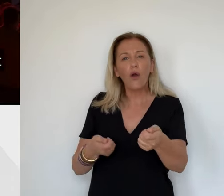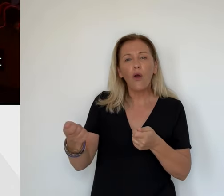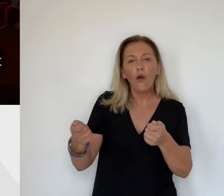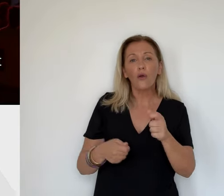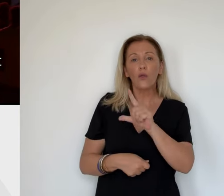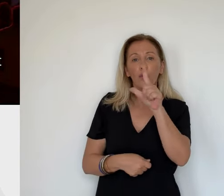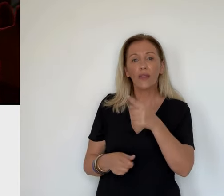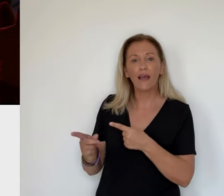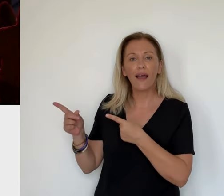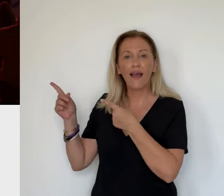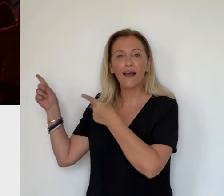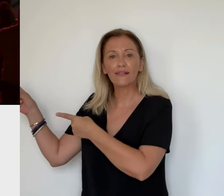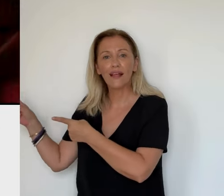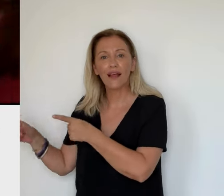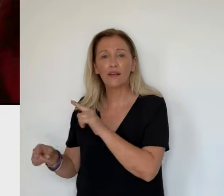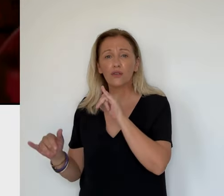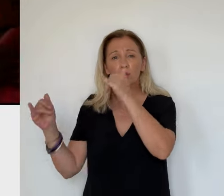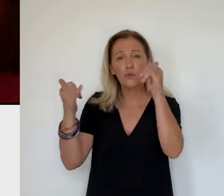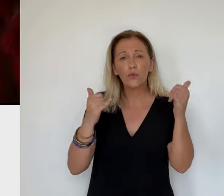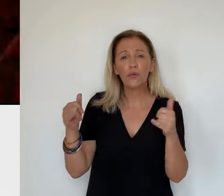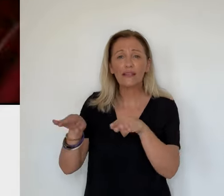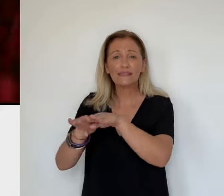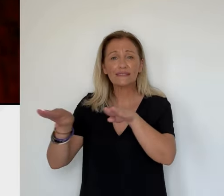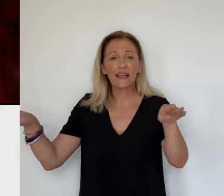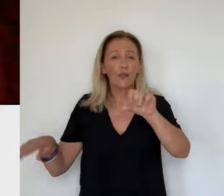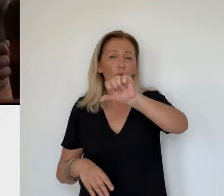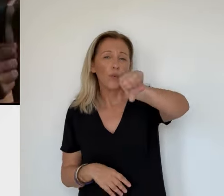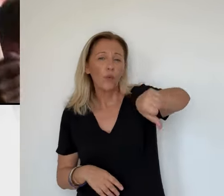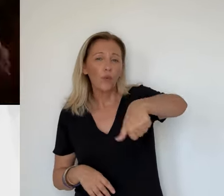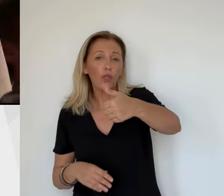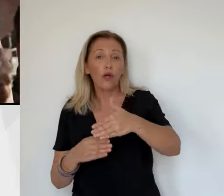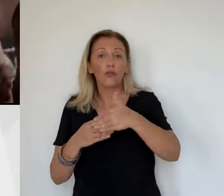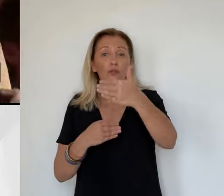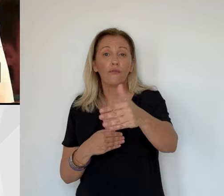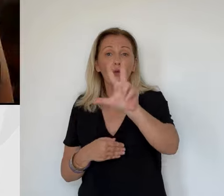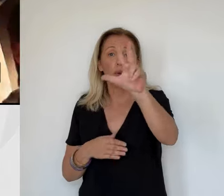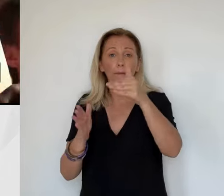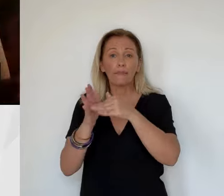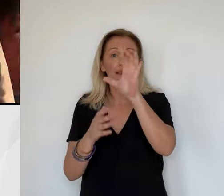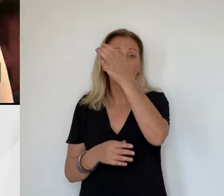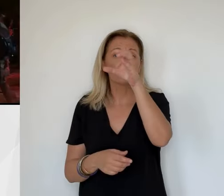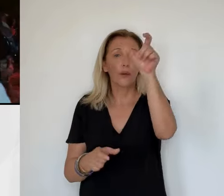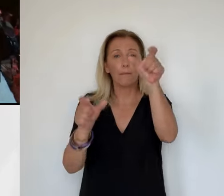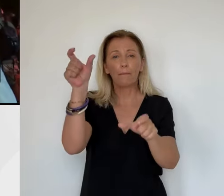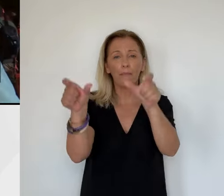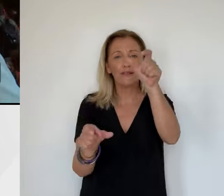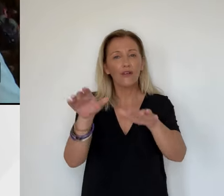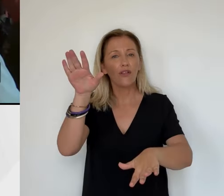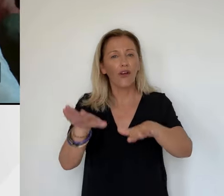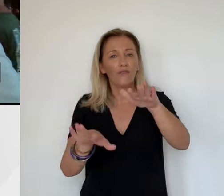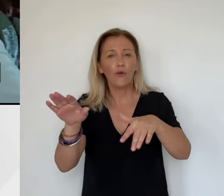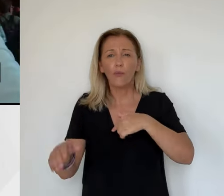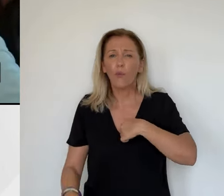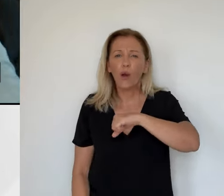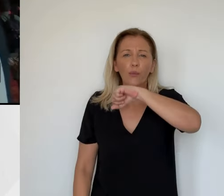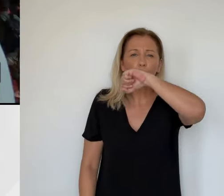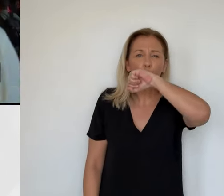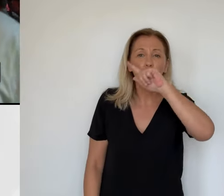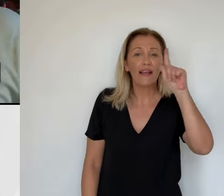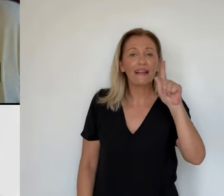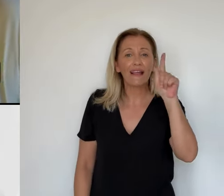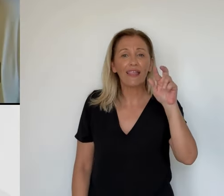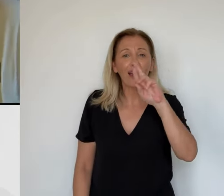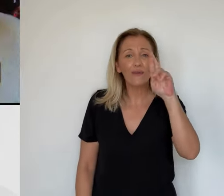heure. devant une foule de près de 3500 festivaliers. Je suis fan de Gaïpa Roussel. Savoie, Savoie, qu'est-ce que vous voulez.